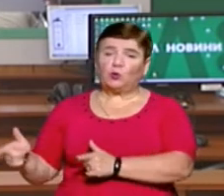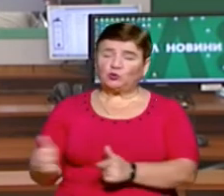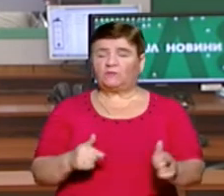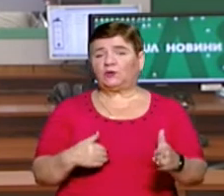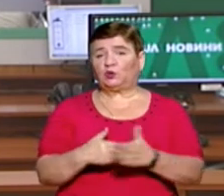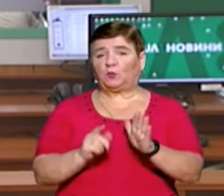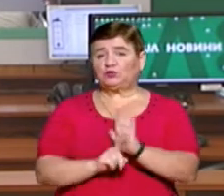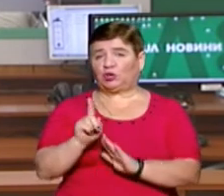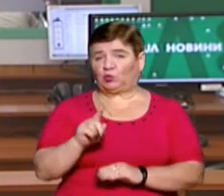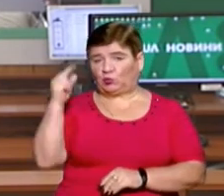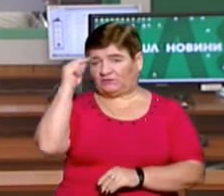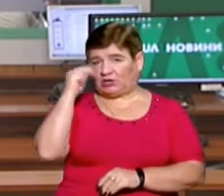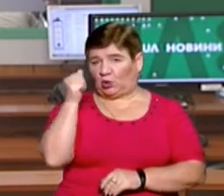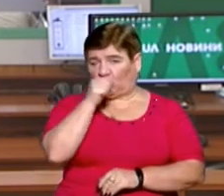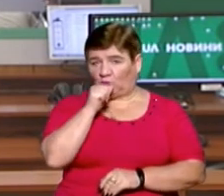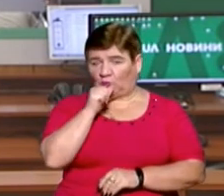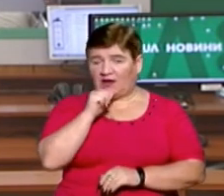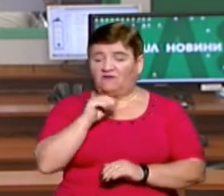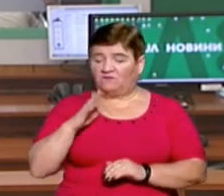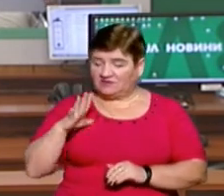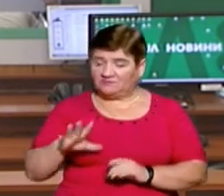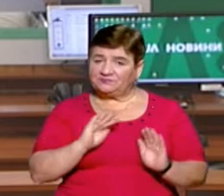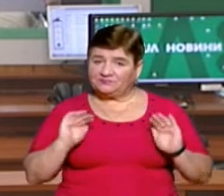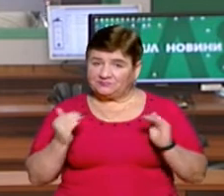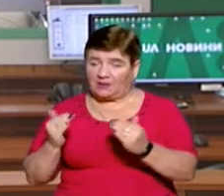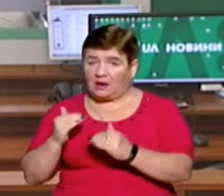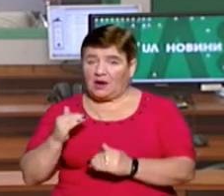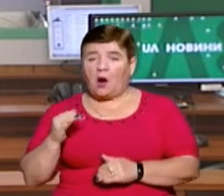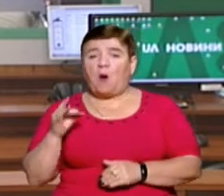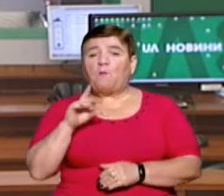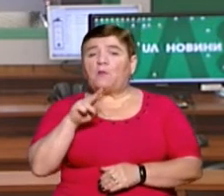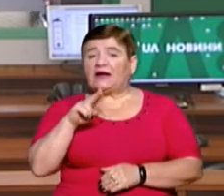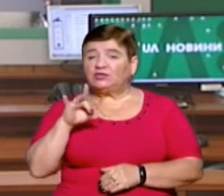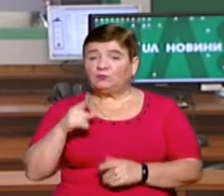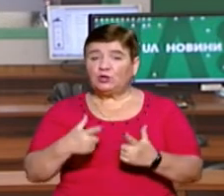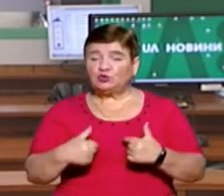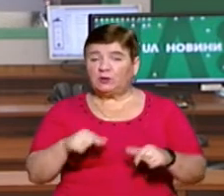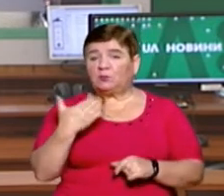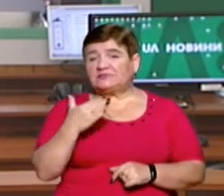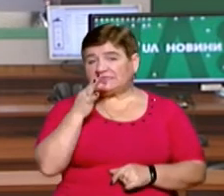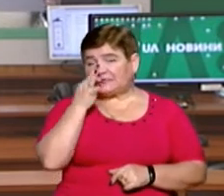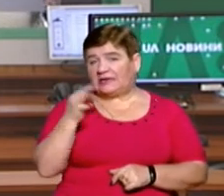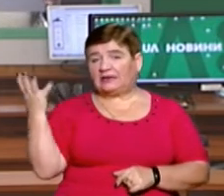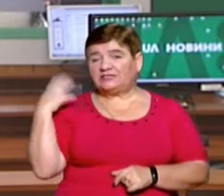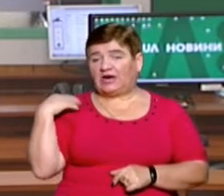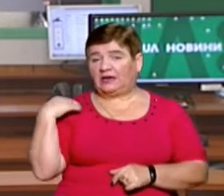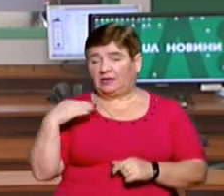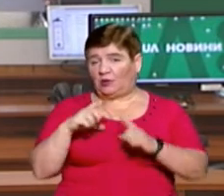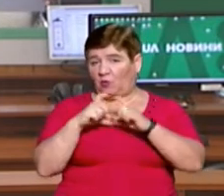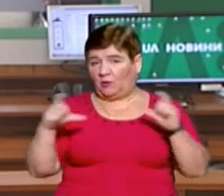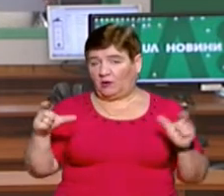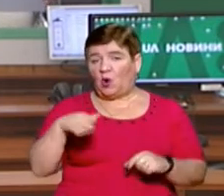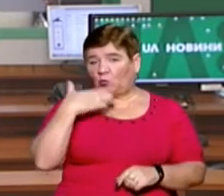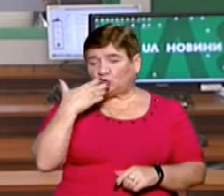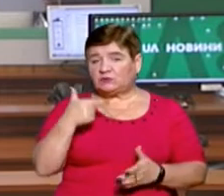початку навчального року з дотриманням карантинних вимог помаранчевої зони. Про це Суспільному розповіла начальниця відділу закладів освіти